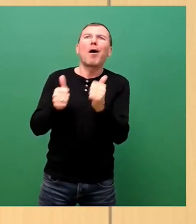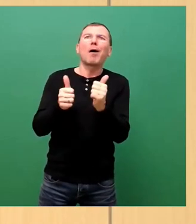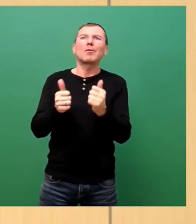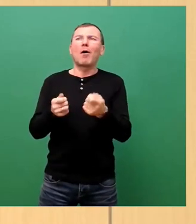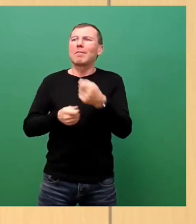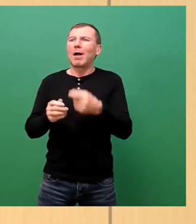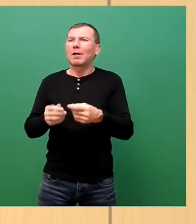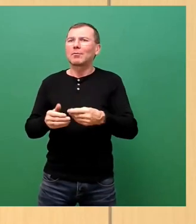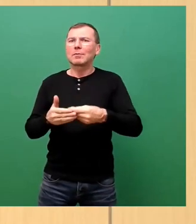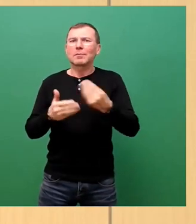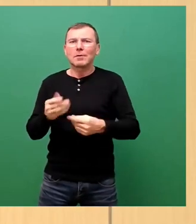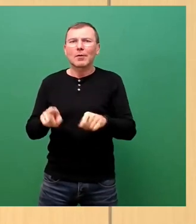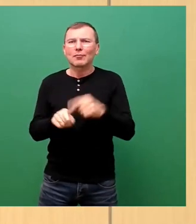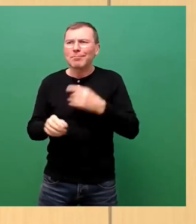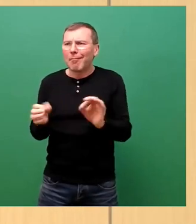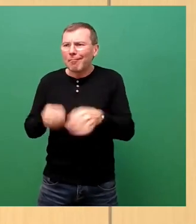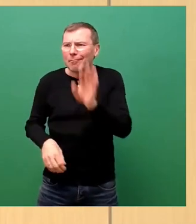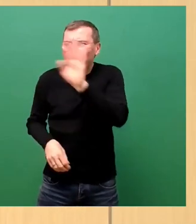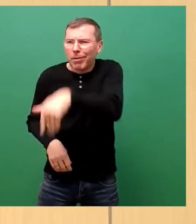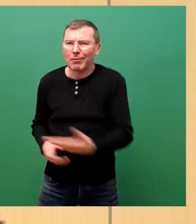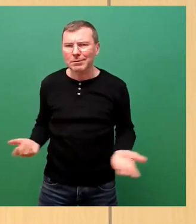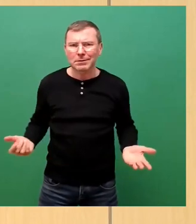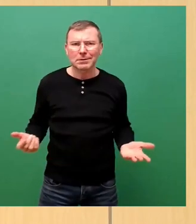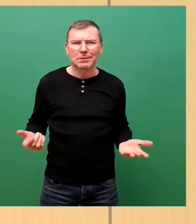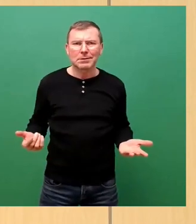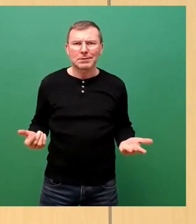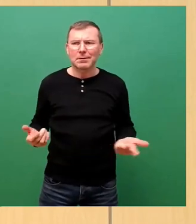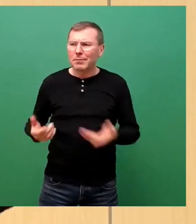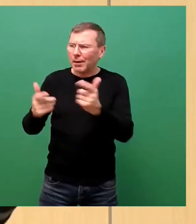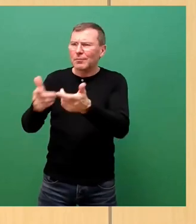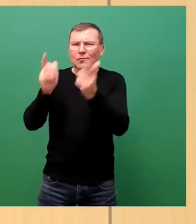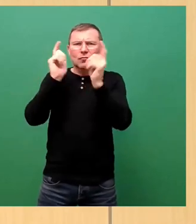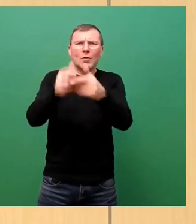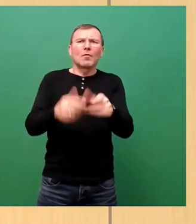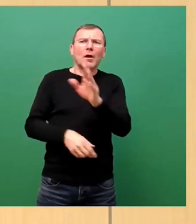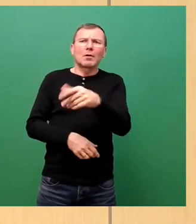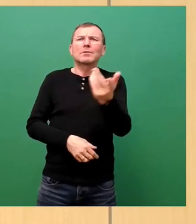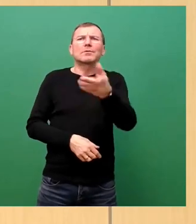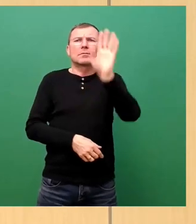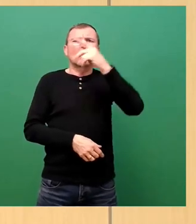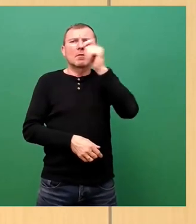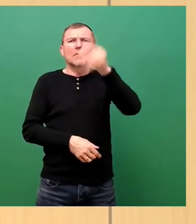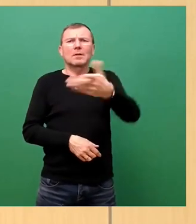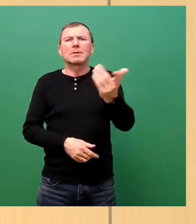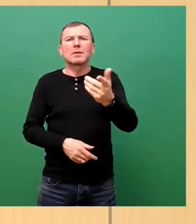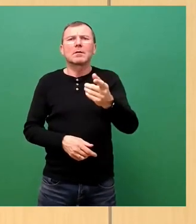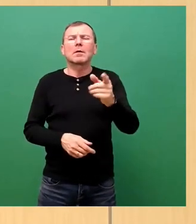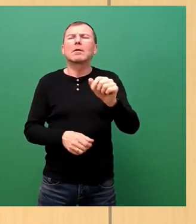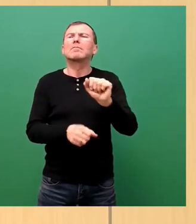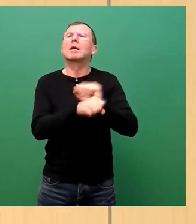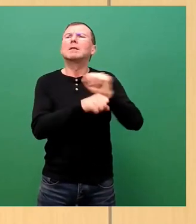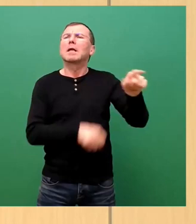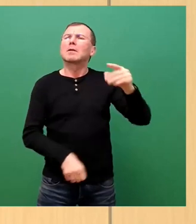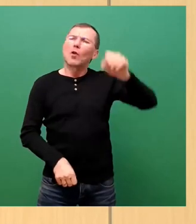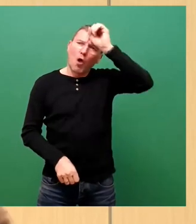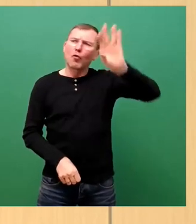zustimmen. Müssen sie gar nicht machen. So, ja, man kann also freie Laune, kann man jetzt sagen, okay, Dissidenten finde ich zwar doof, aber Beibehaltung